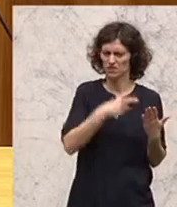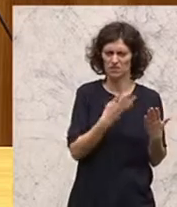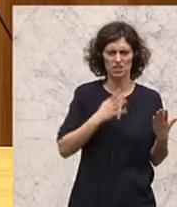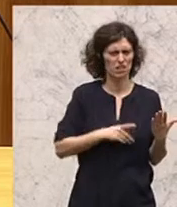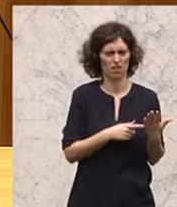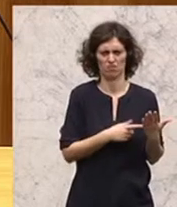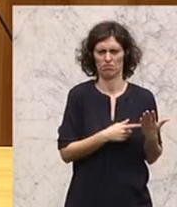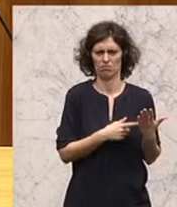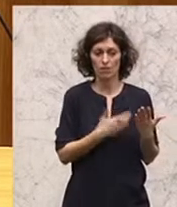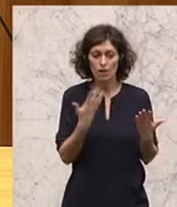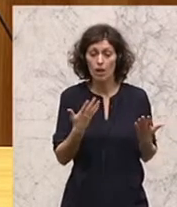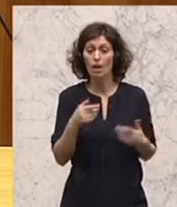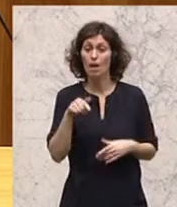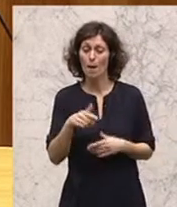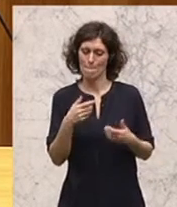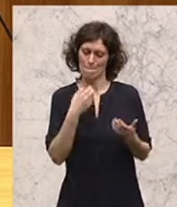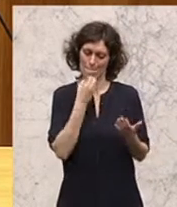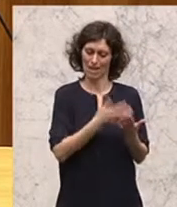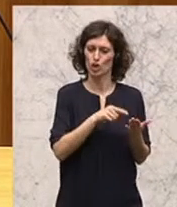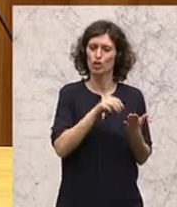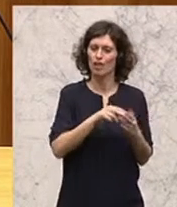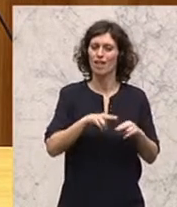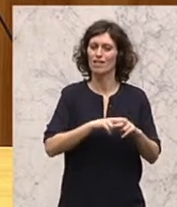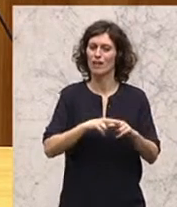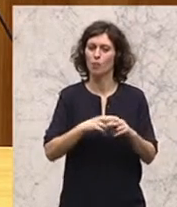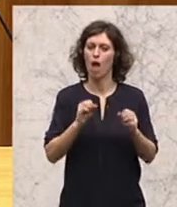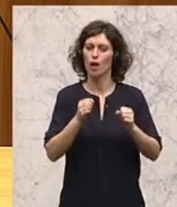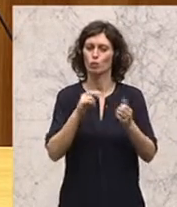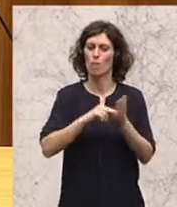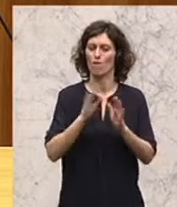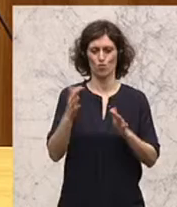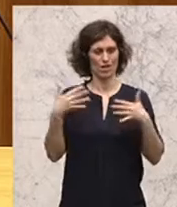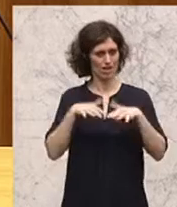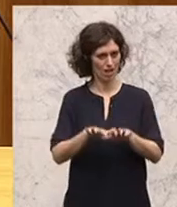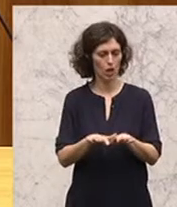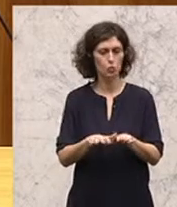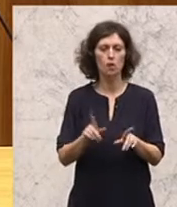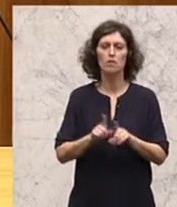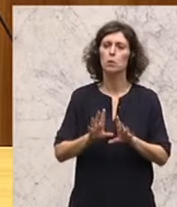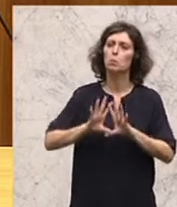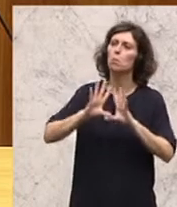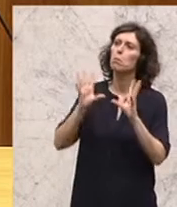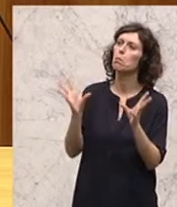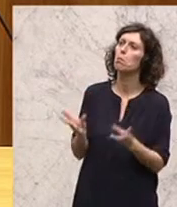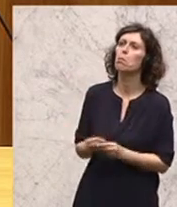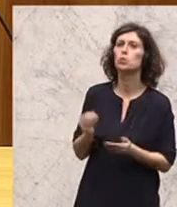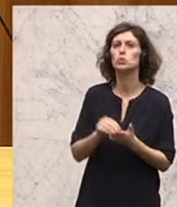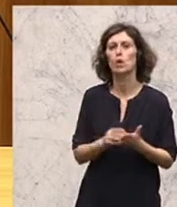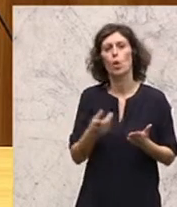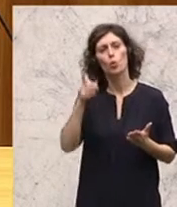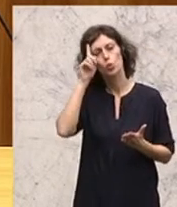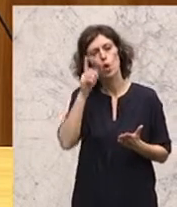Im Bericht liest man über den nationalen Aktionsplan für Integration, wo nur pauschal deutsche Sprache,